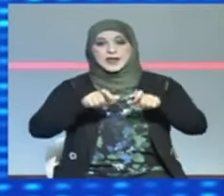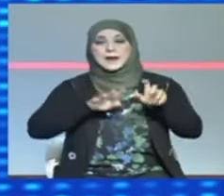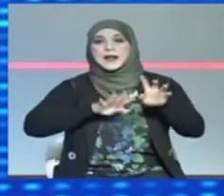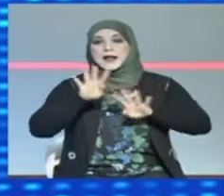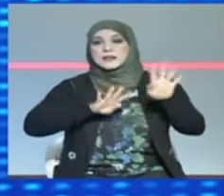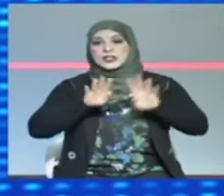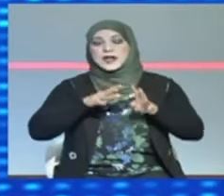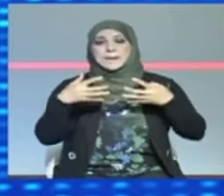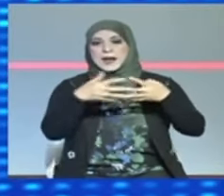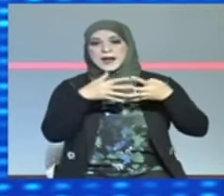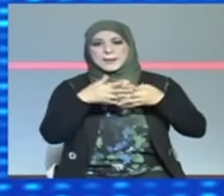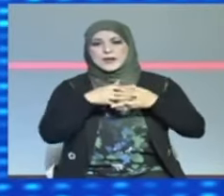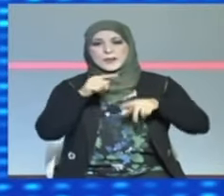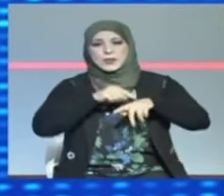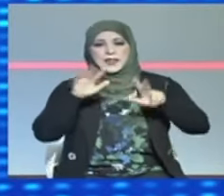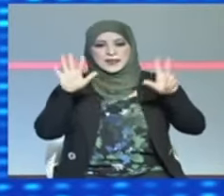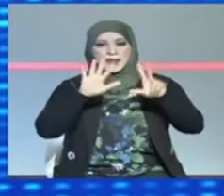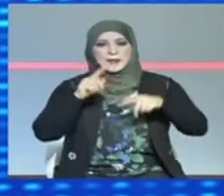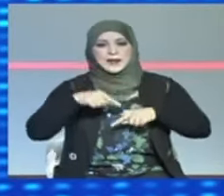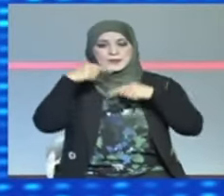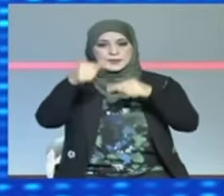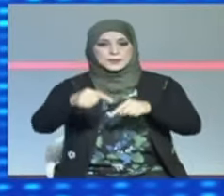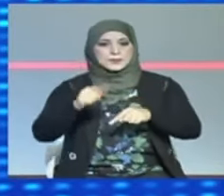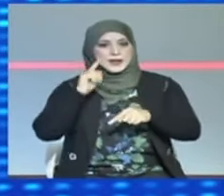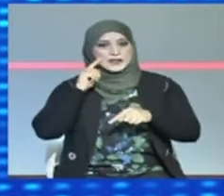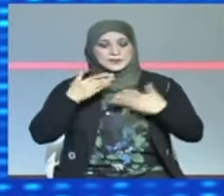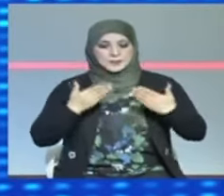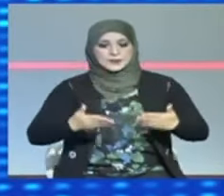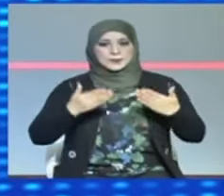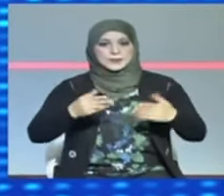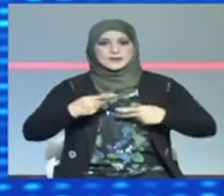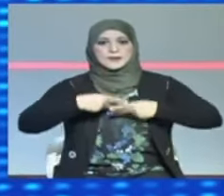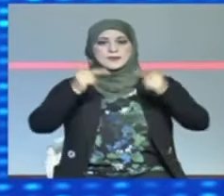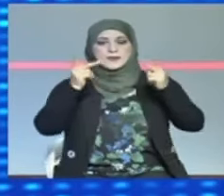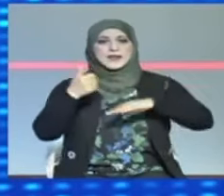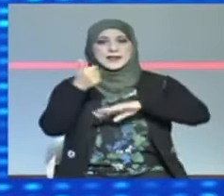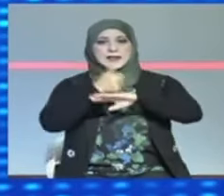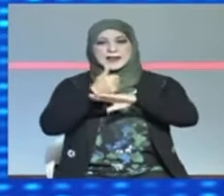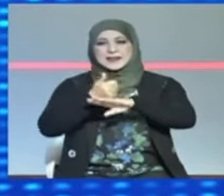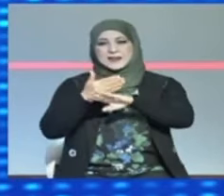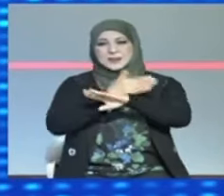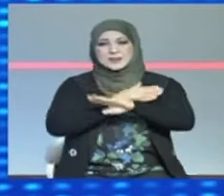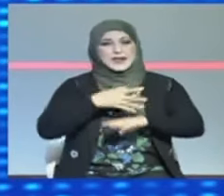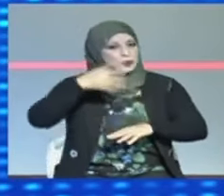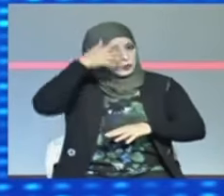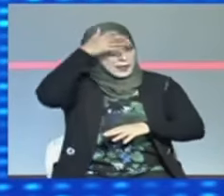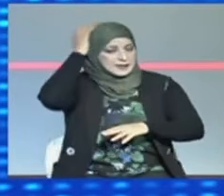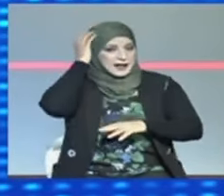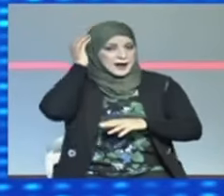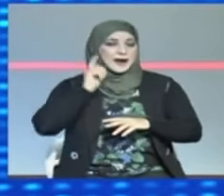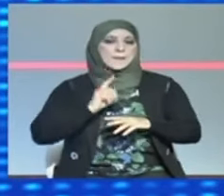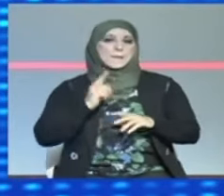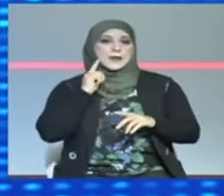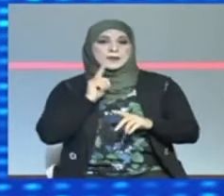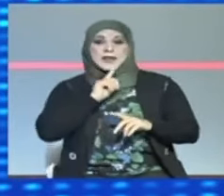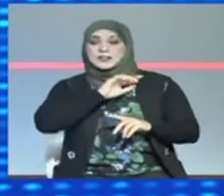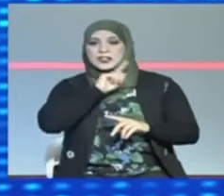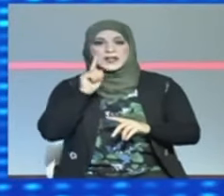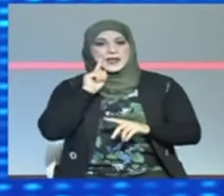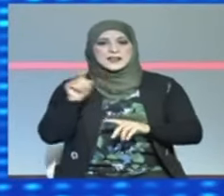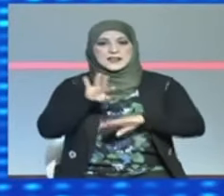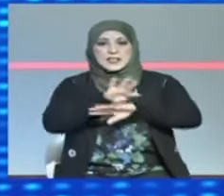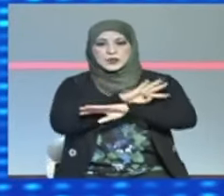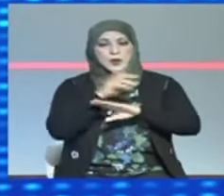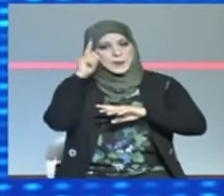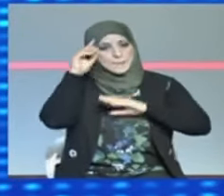الثامنة بالتوقيت المحلية في الأثناء صرح الرئيس المنتهي ولايته دونالد ترامب بأنه لن يشعر